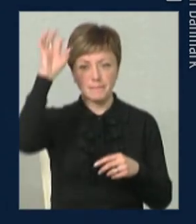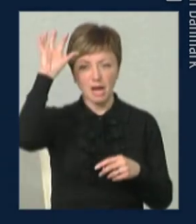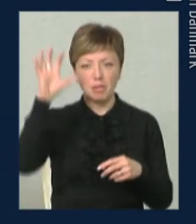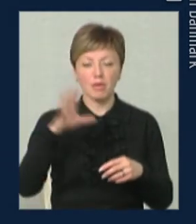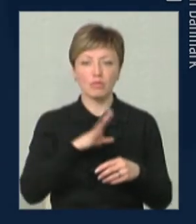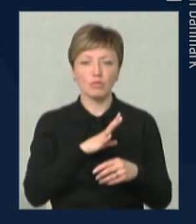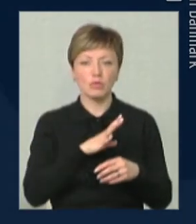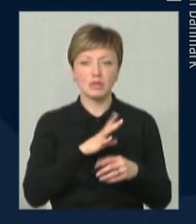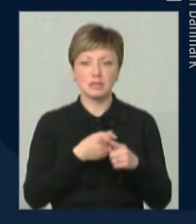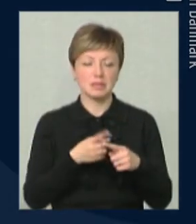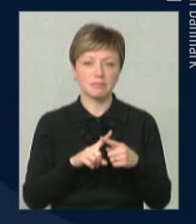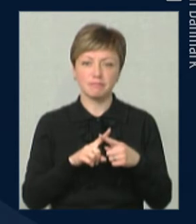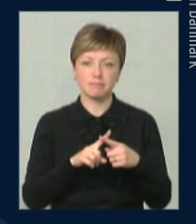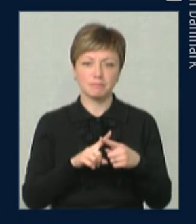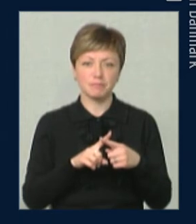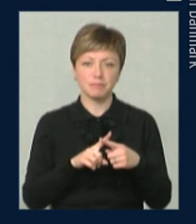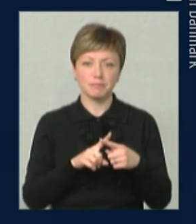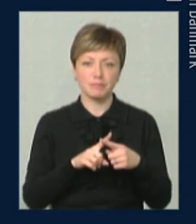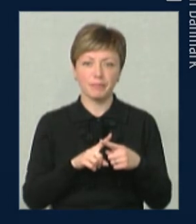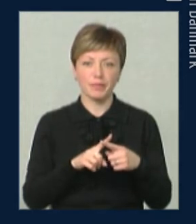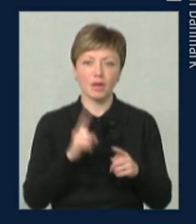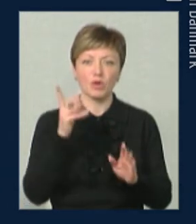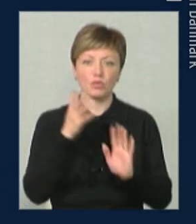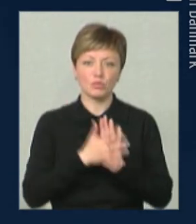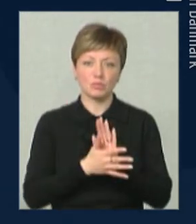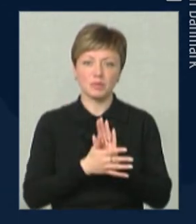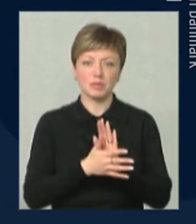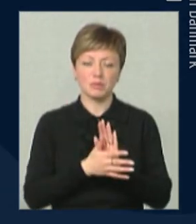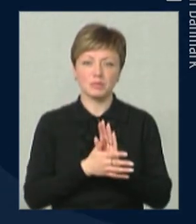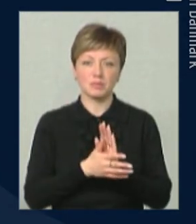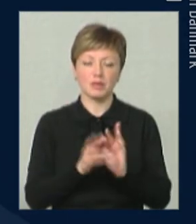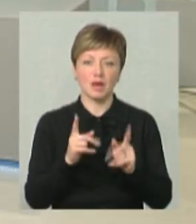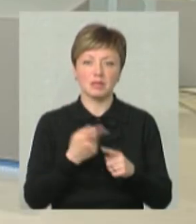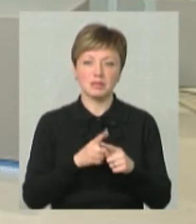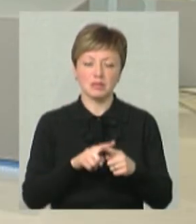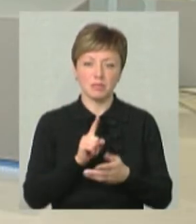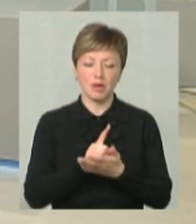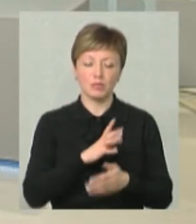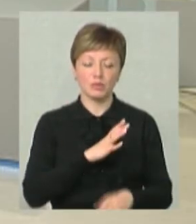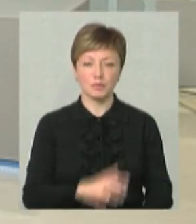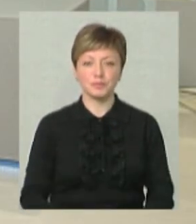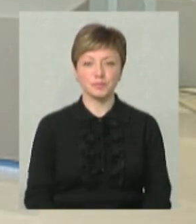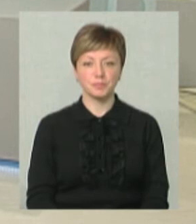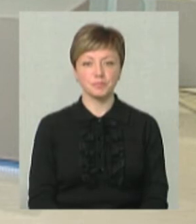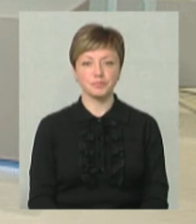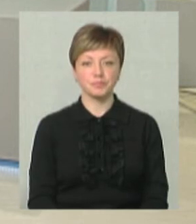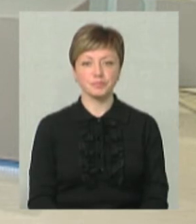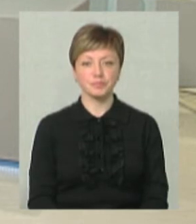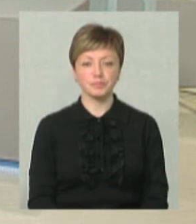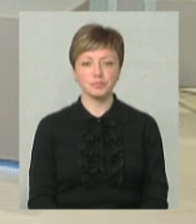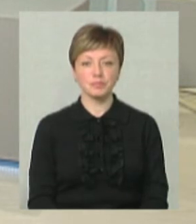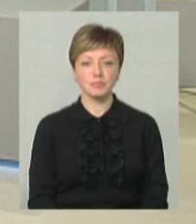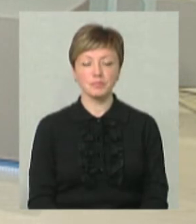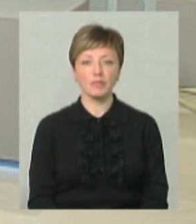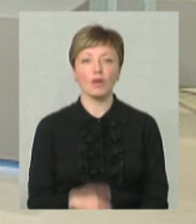була, це, ну, ми розуміємо, наскільки це все може бути. Знаєте, в